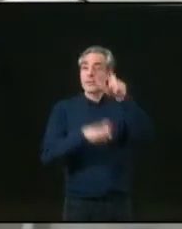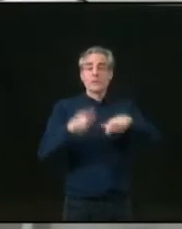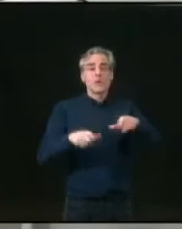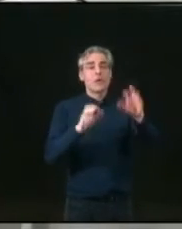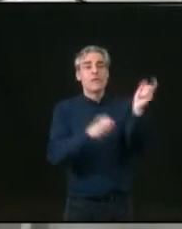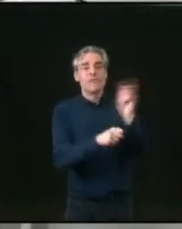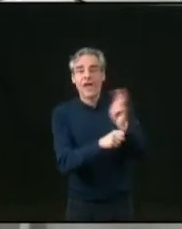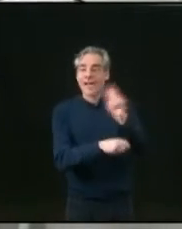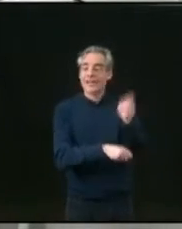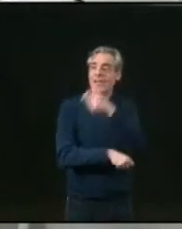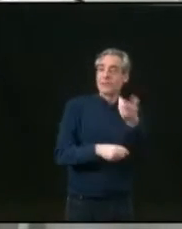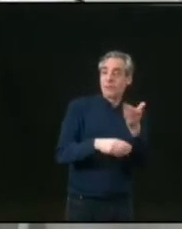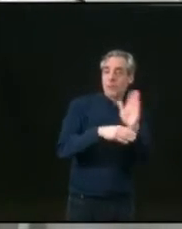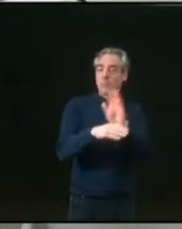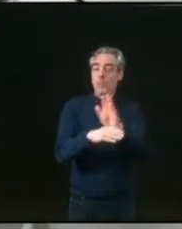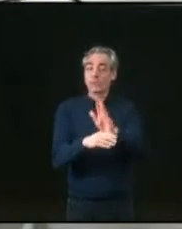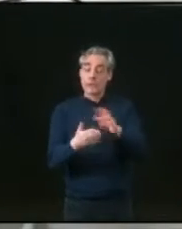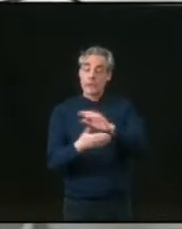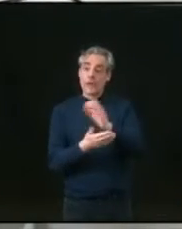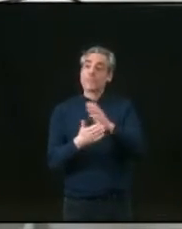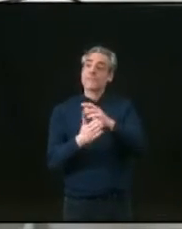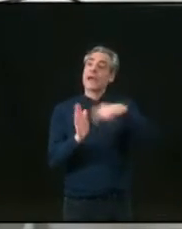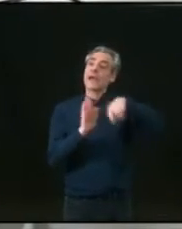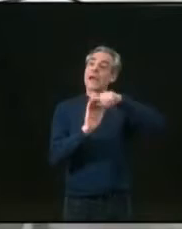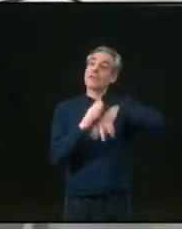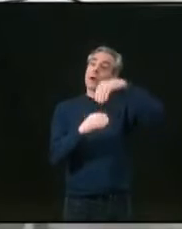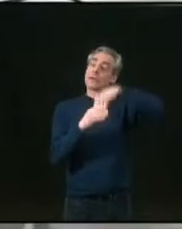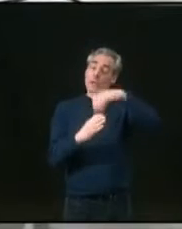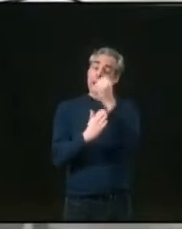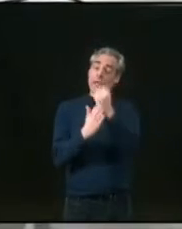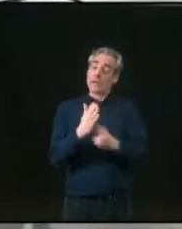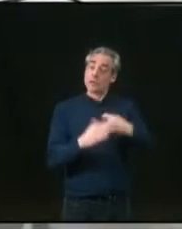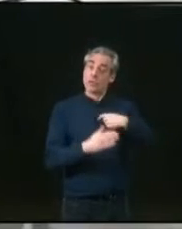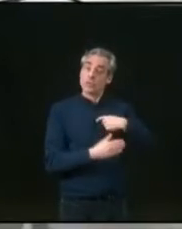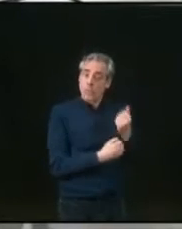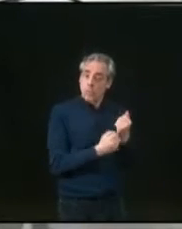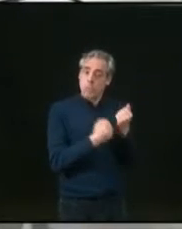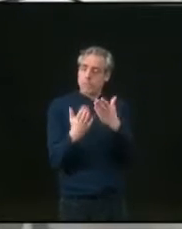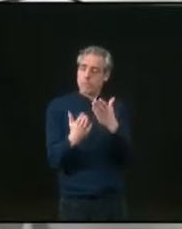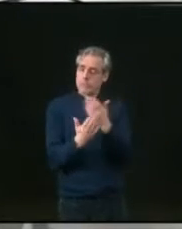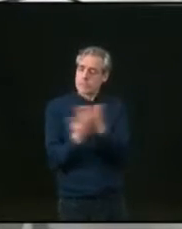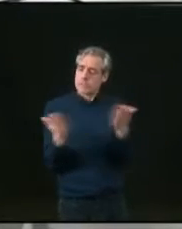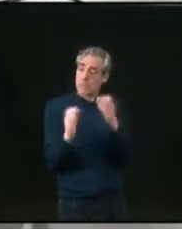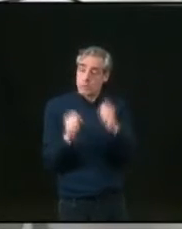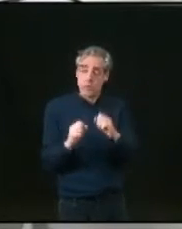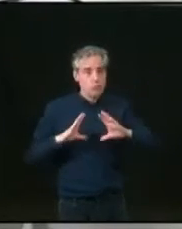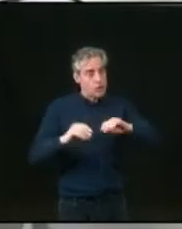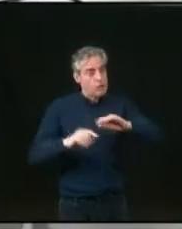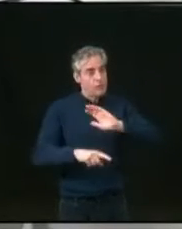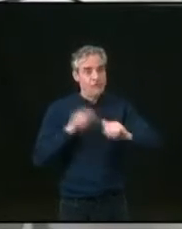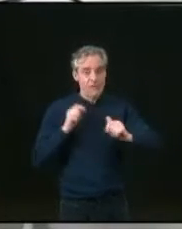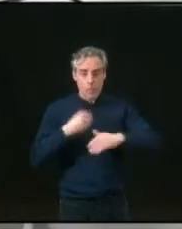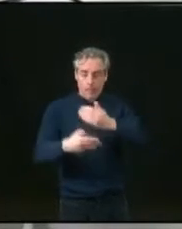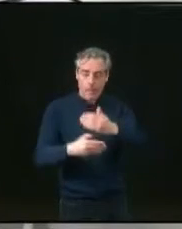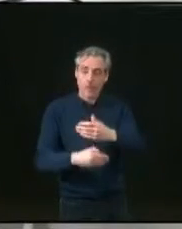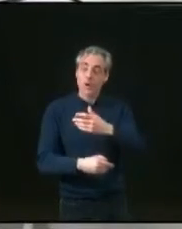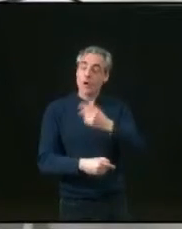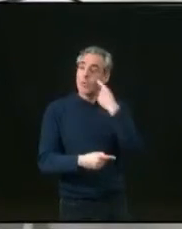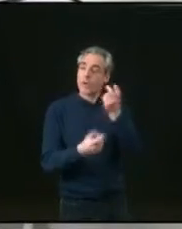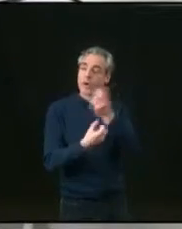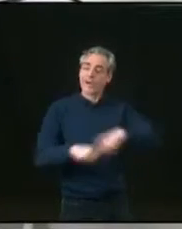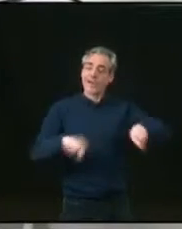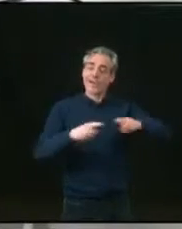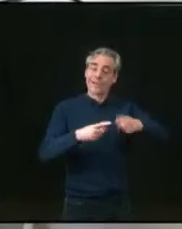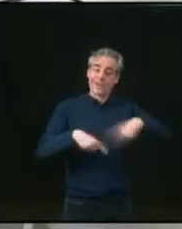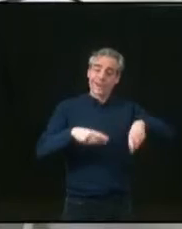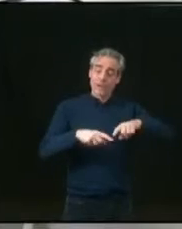nature, etc. Lors de la rédaction du règlement intérieur, nous avions fait des propositions simples et applicables immédiatement pour mettre en place cette commission.